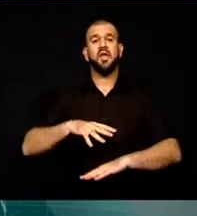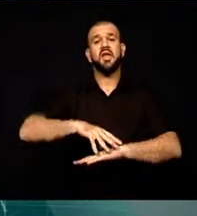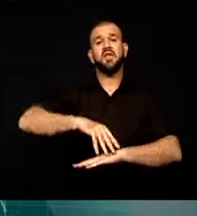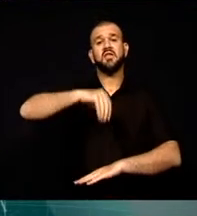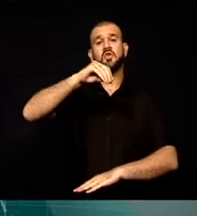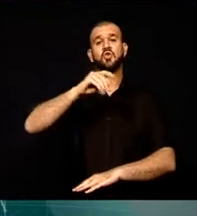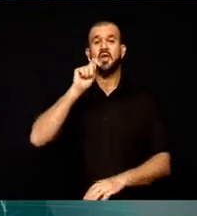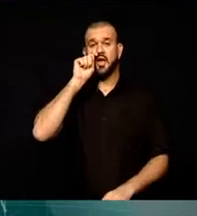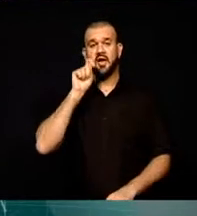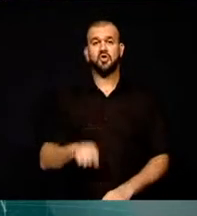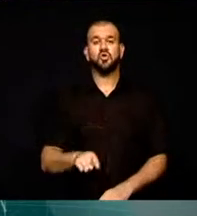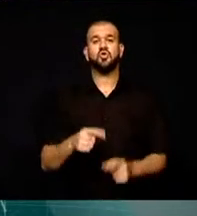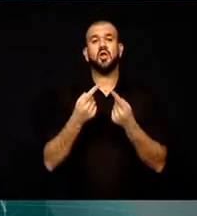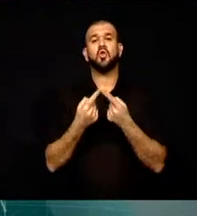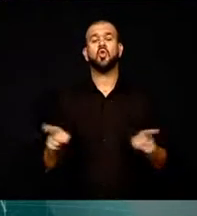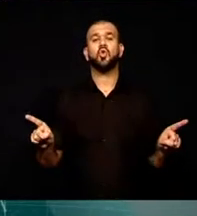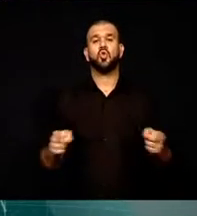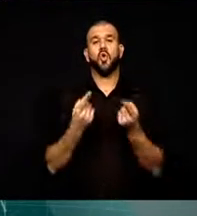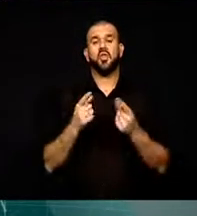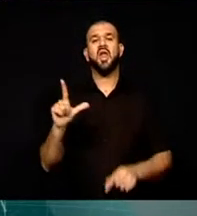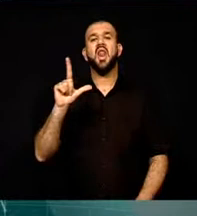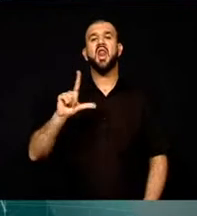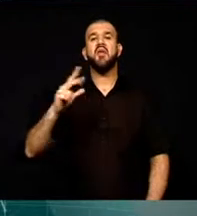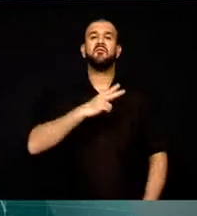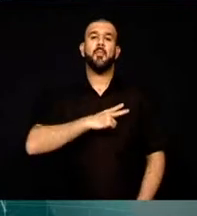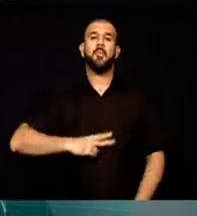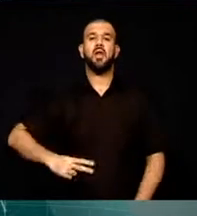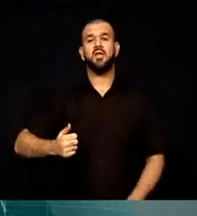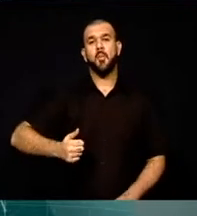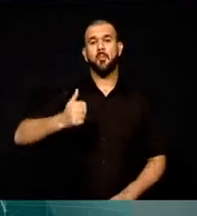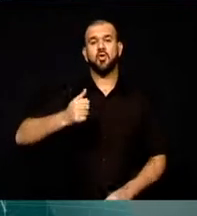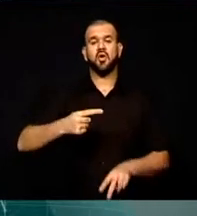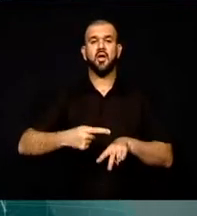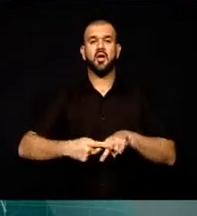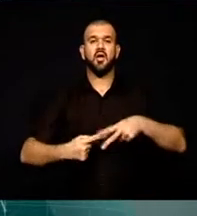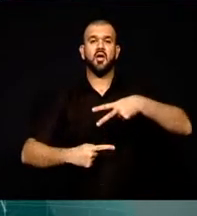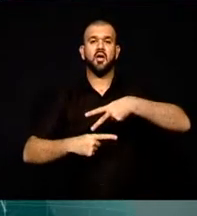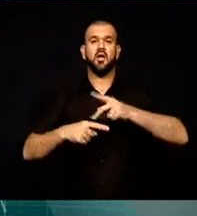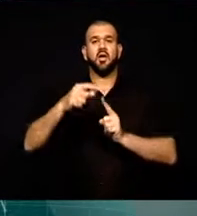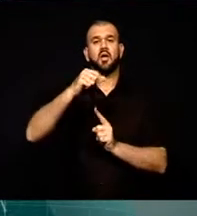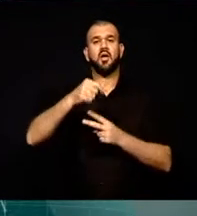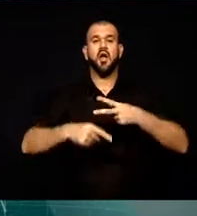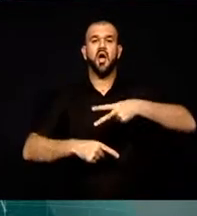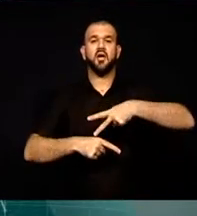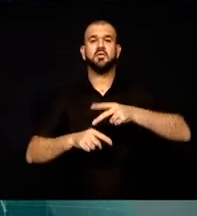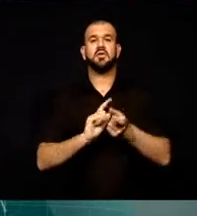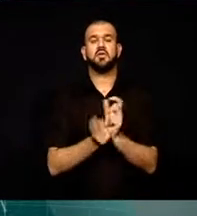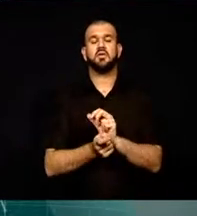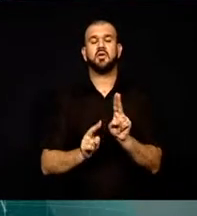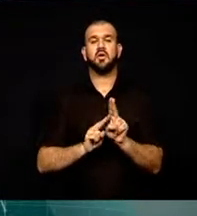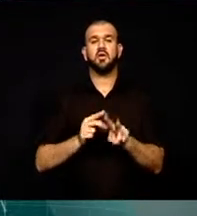Başkanı Aziz Kaya'ya Çitasof Bayrağı ve Katılım Belgesi verildi.